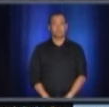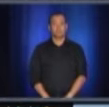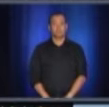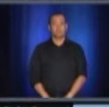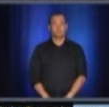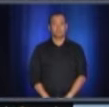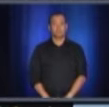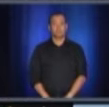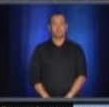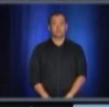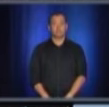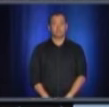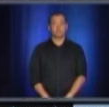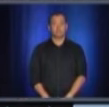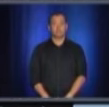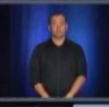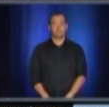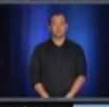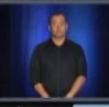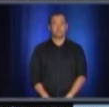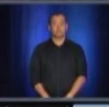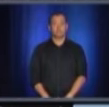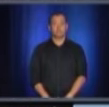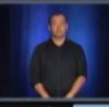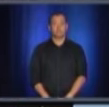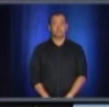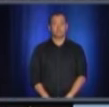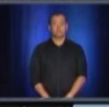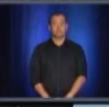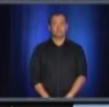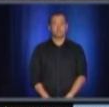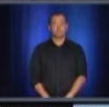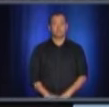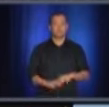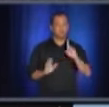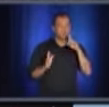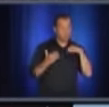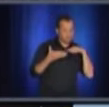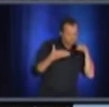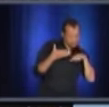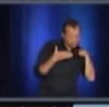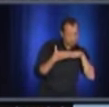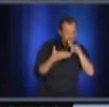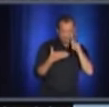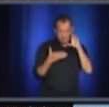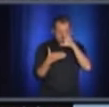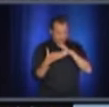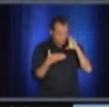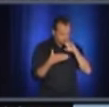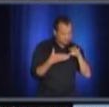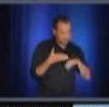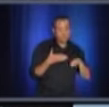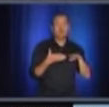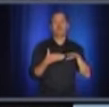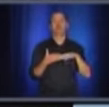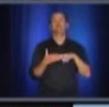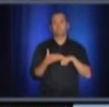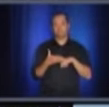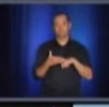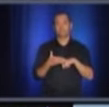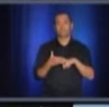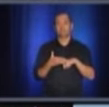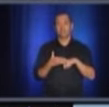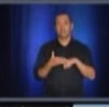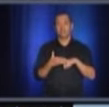Bonjour à vous deux. Je trouve ma question une petite seconde. Donc, des diffuseurs de spectacles à qui le